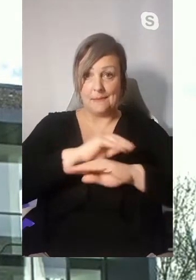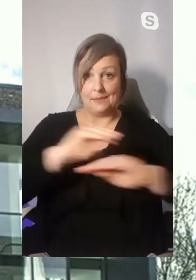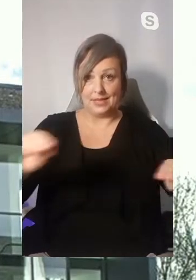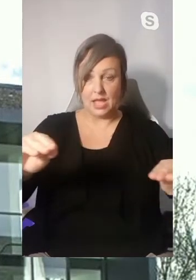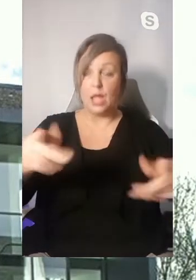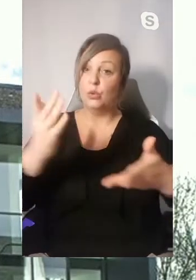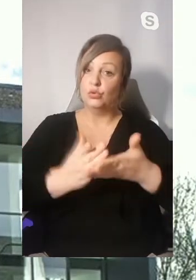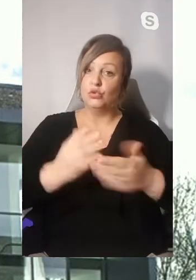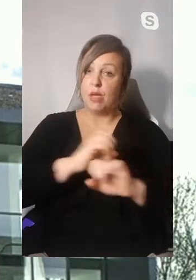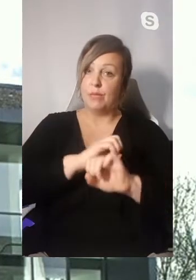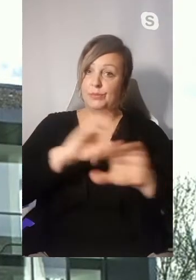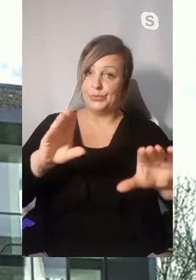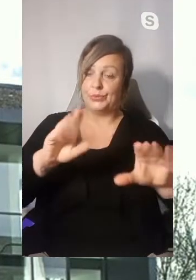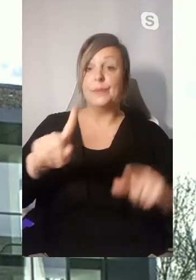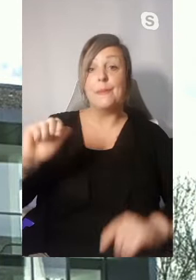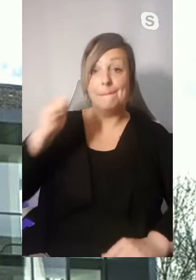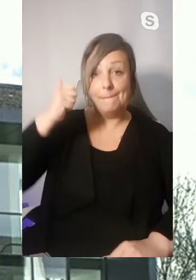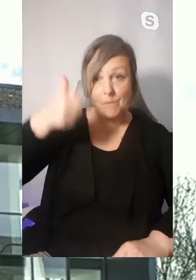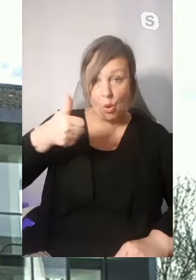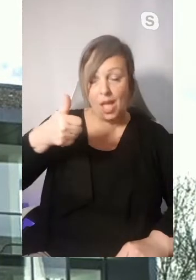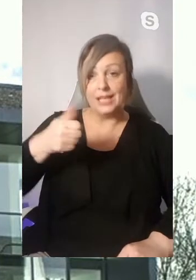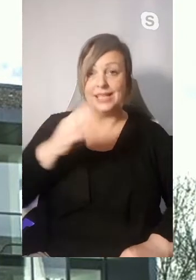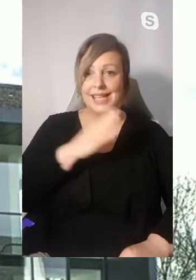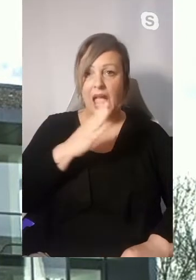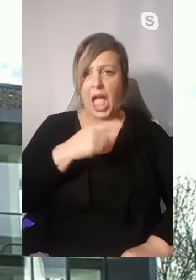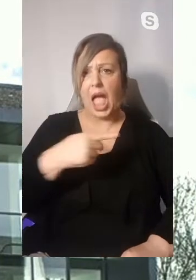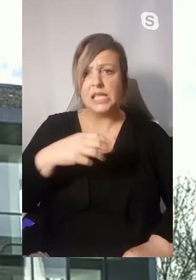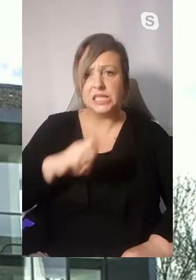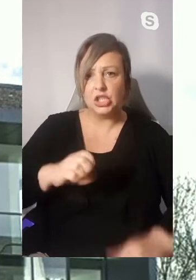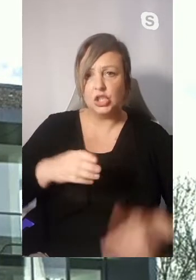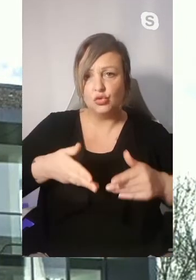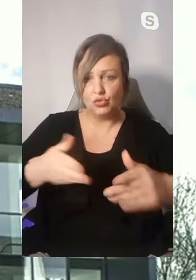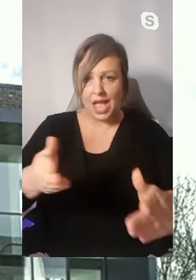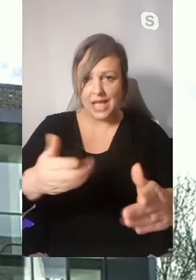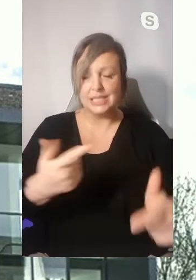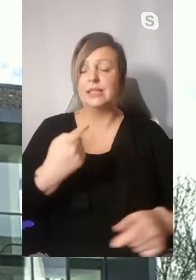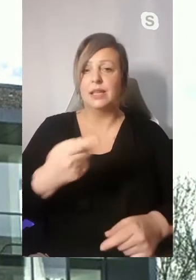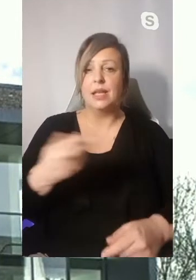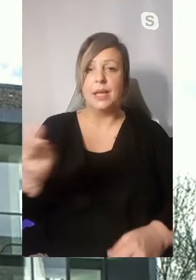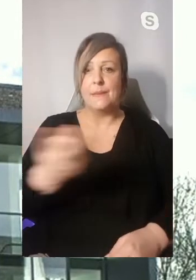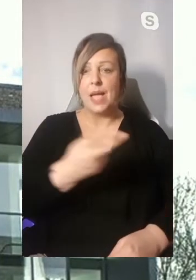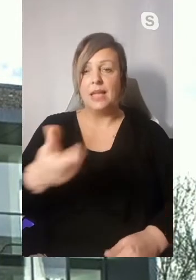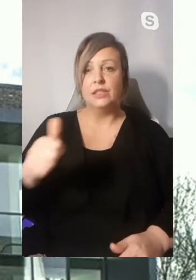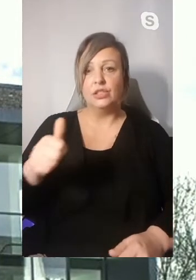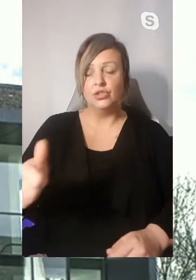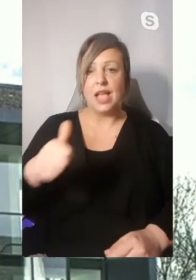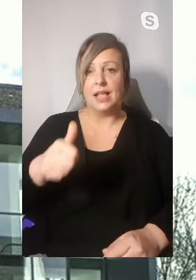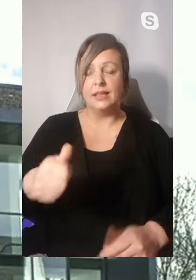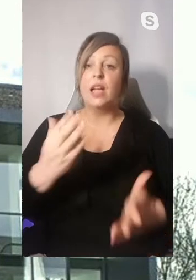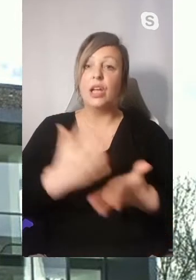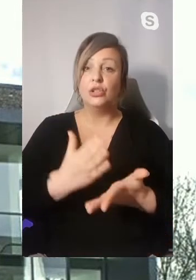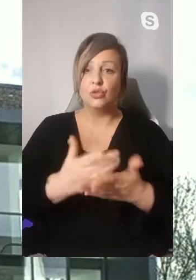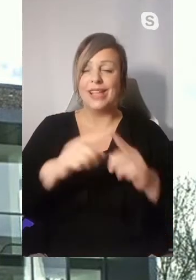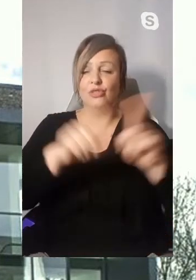per Pressemitteilung veröffentlicht, dass wir ab morgen auf der Gasstraße die beiden Schalter, die wir schon die ganze